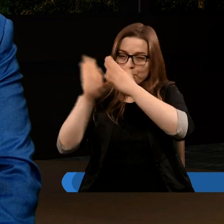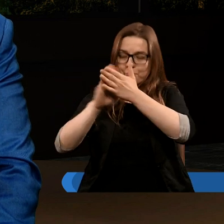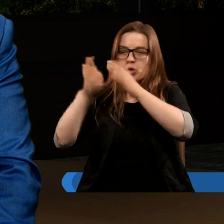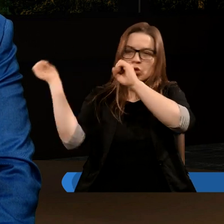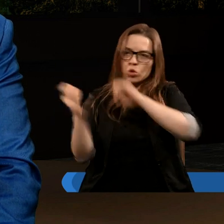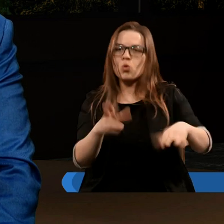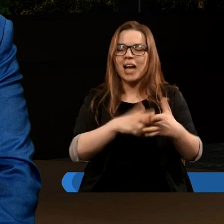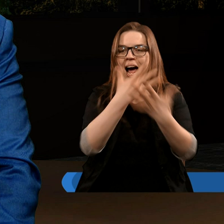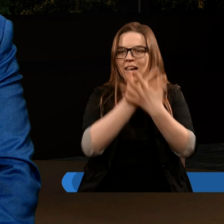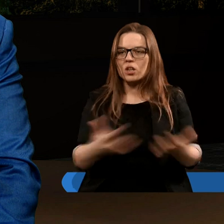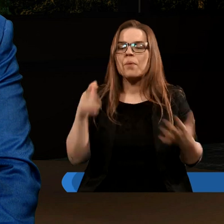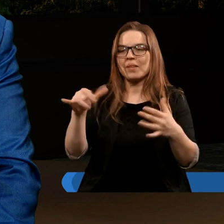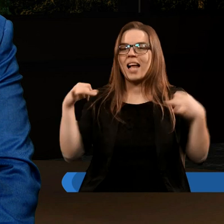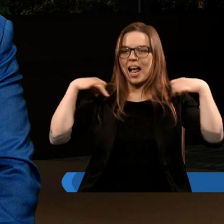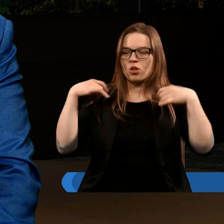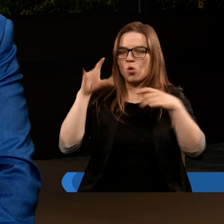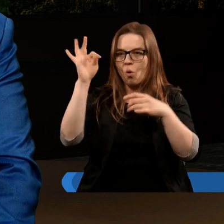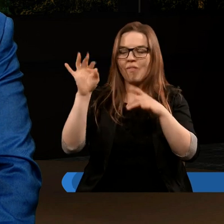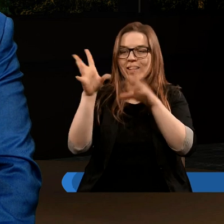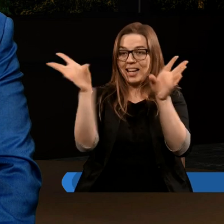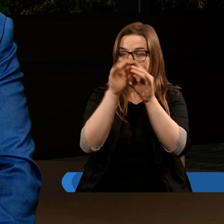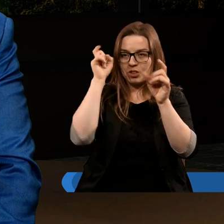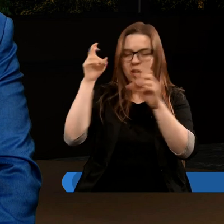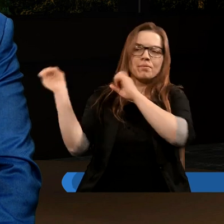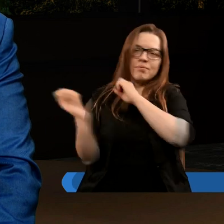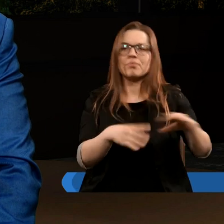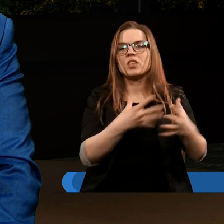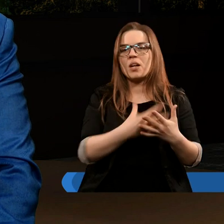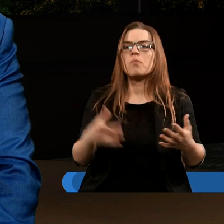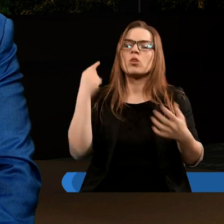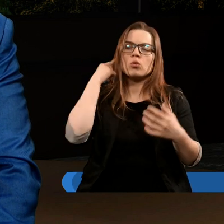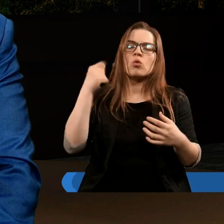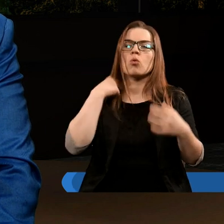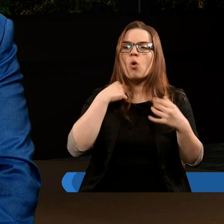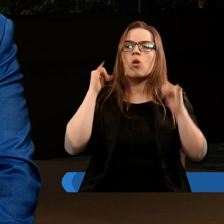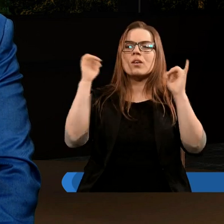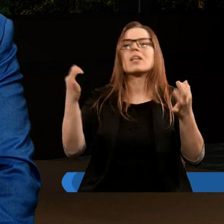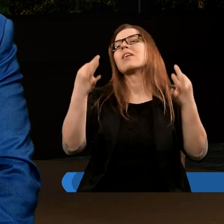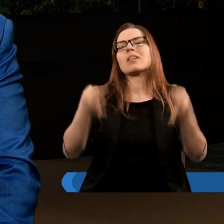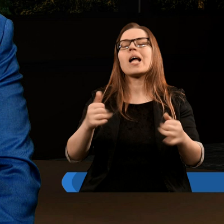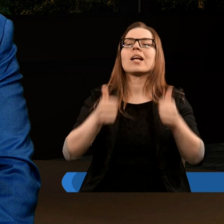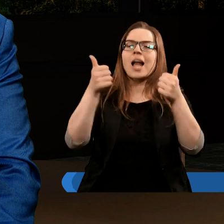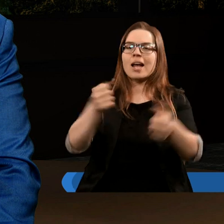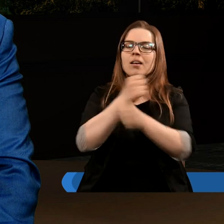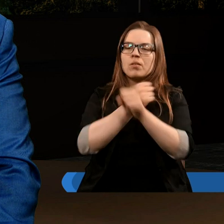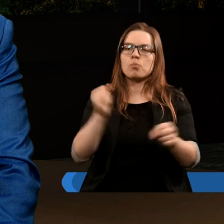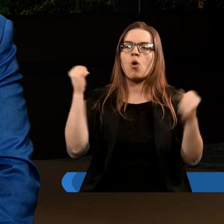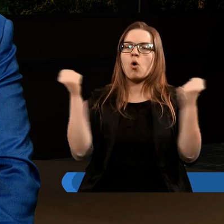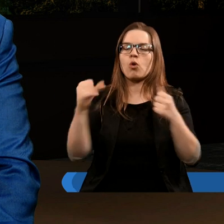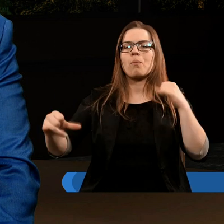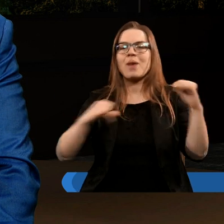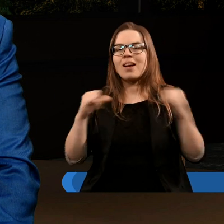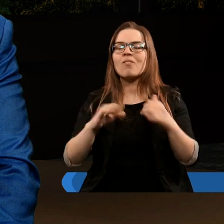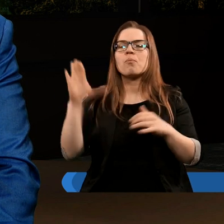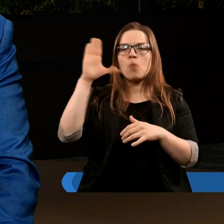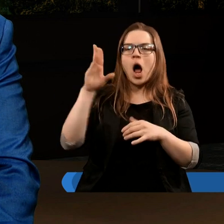zrzuceni też zostali z nim jego aniołowie. I usłyszałem donośny głos w niebie mówiący, teraz nastało zbawienie i moc i